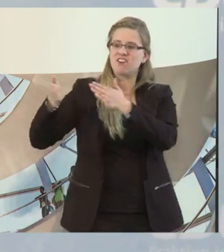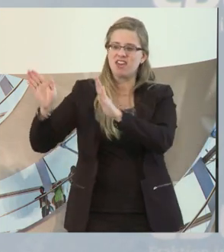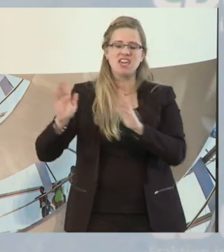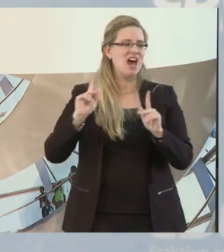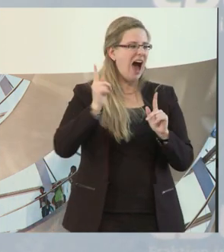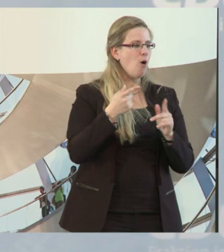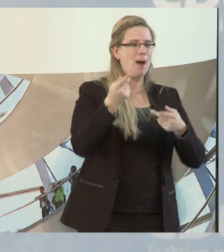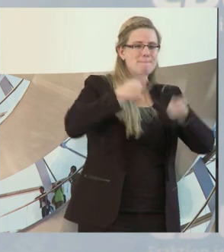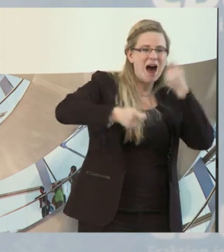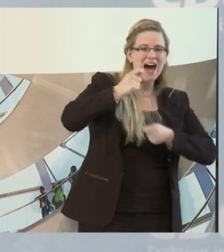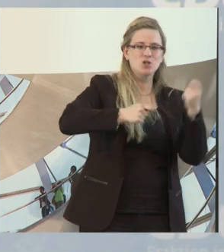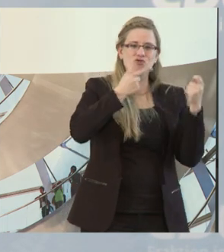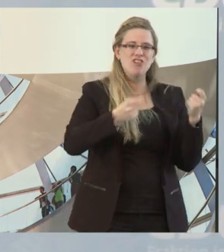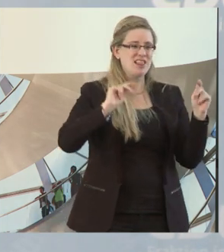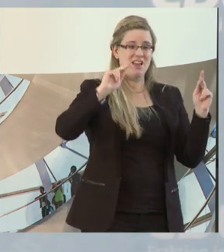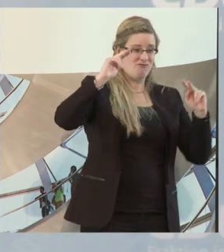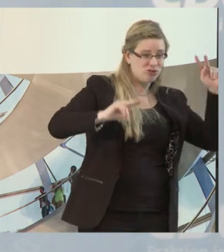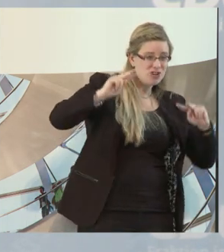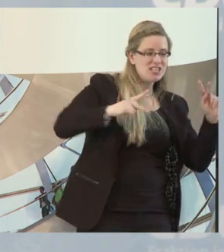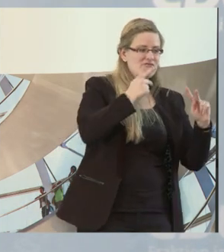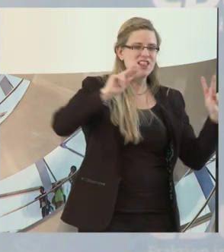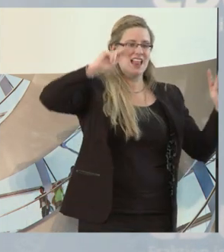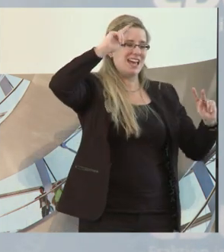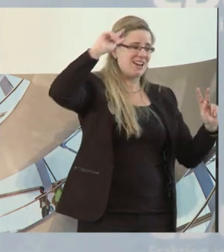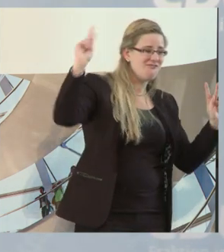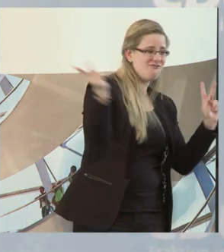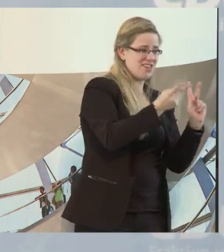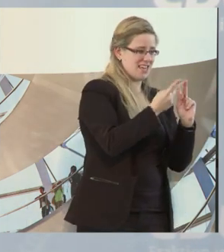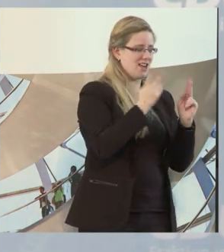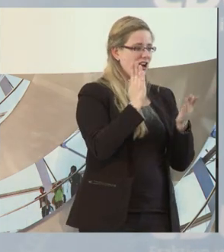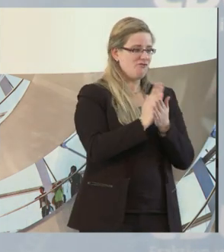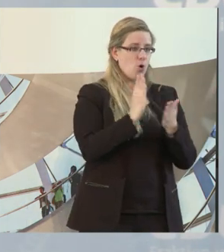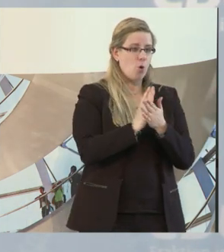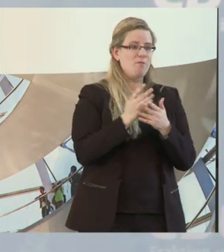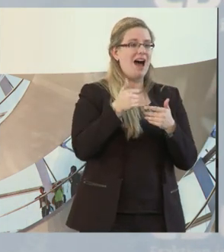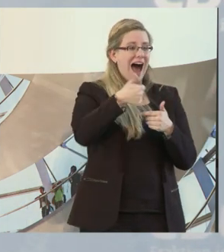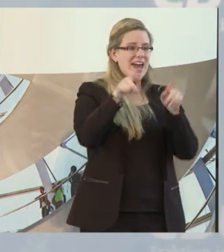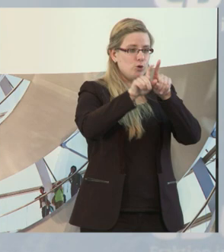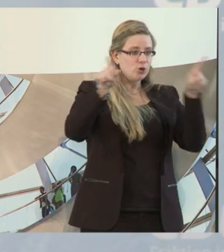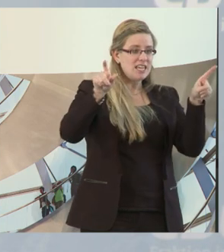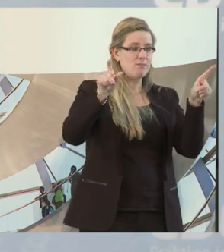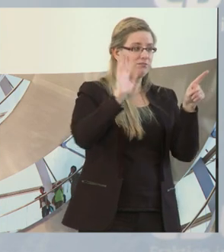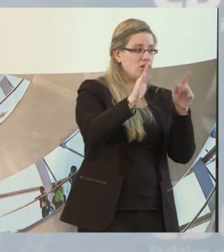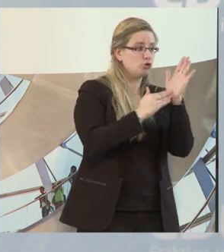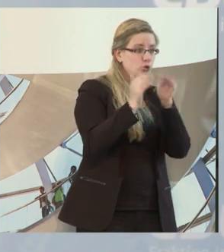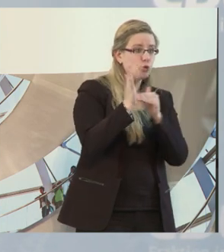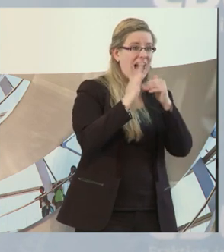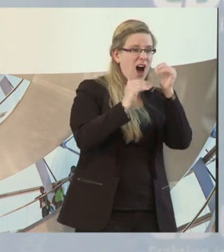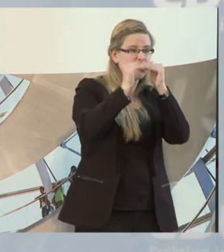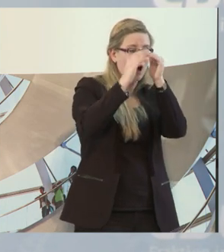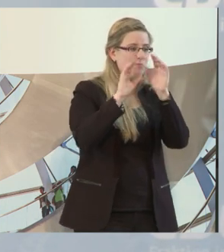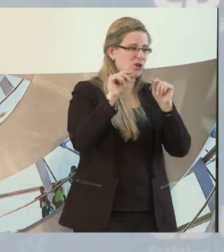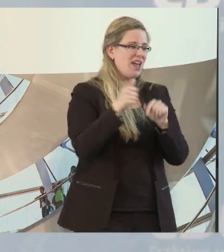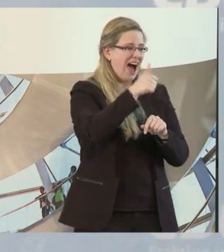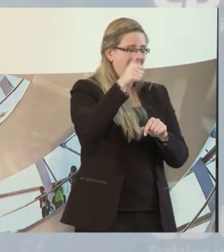ich sage mal, wir brauchen zum Teil für die Vorbereitung von Unternehmen anderthalb bis zwei Jahre, weil wir müssen erst mal Wissen in die Unternehmen auch